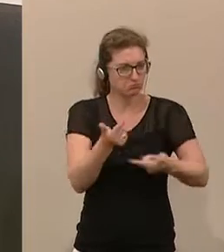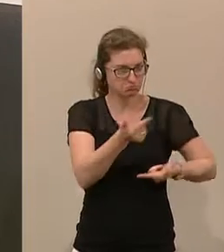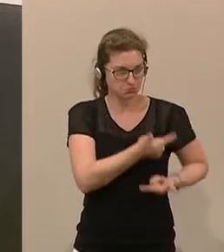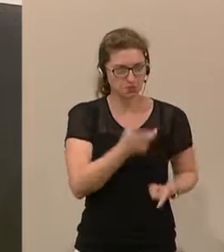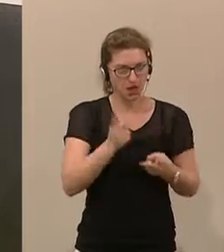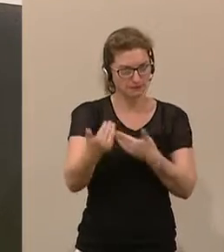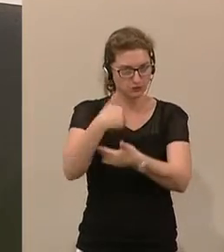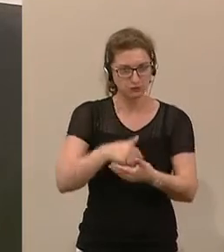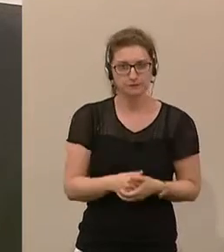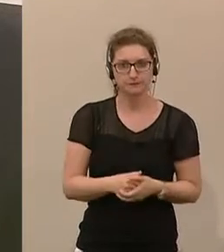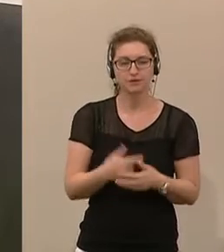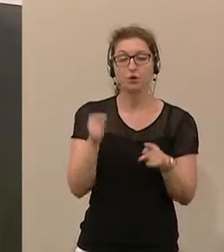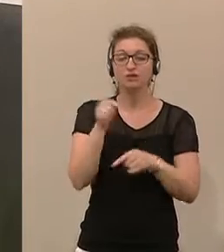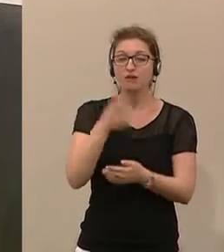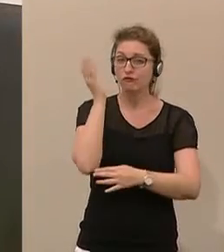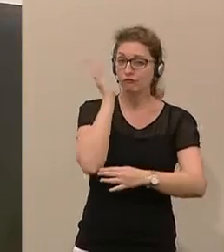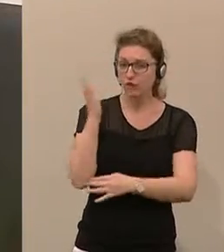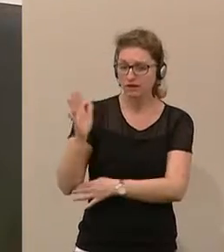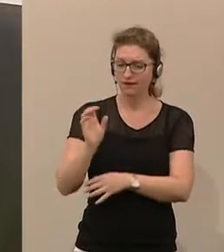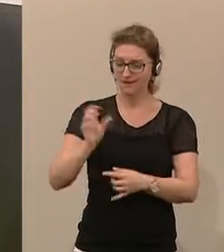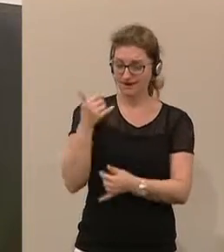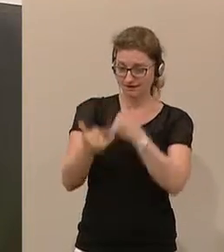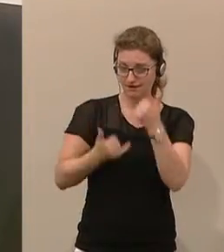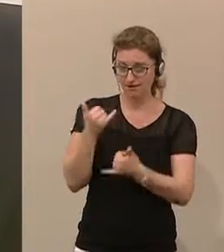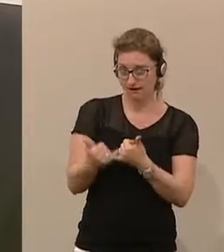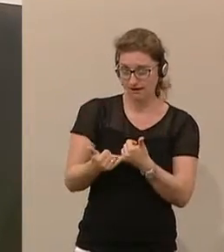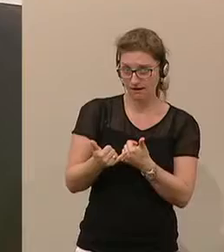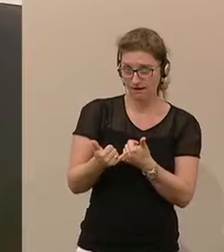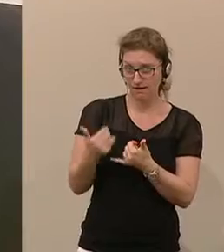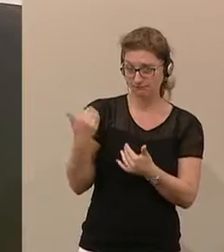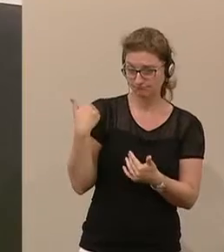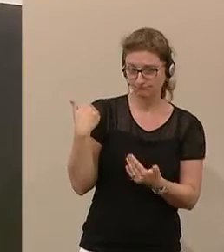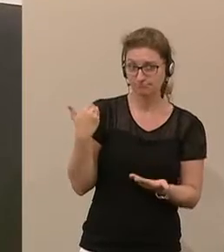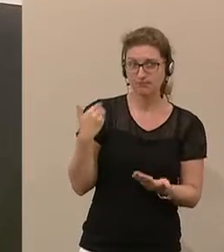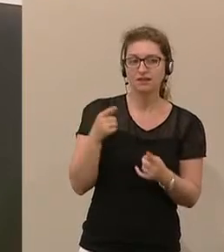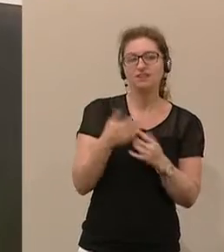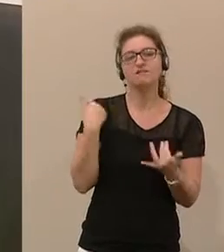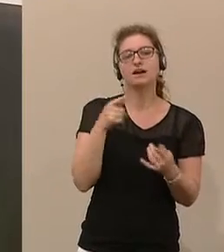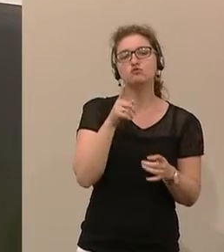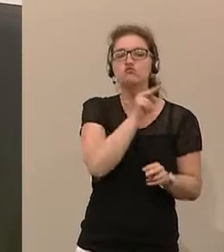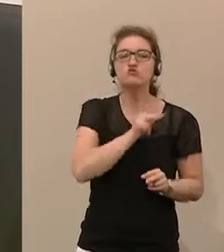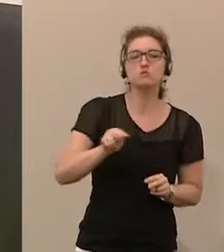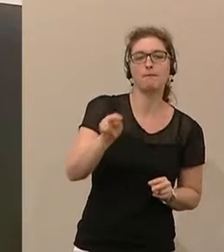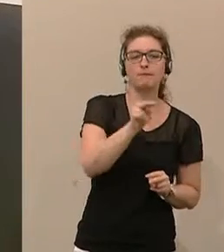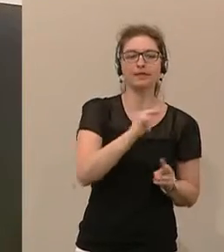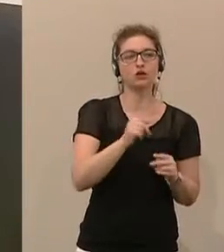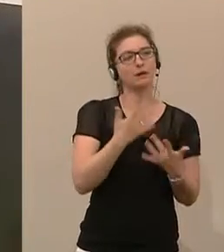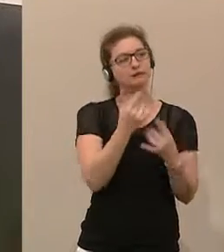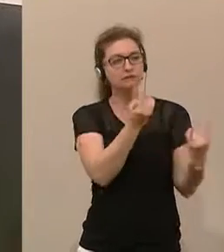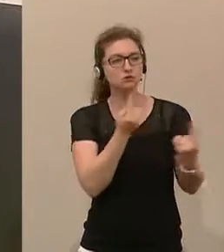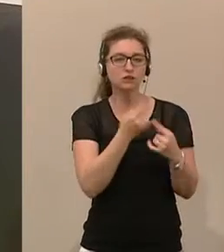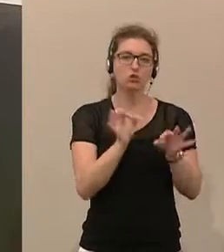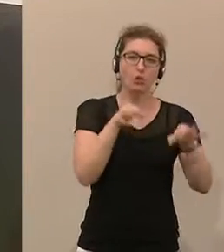wir haben ihm aus den Vorträgen des ersten Jahres, der sozusagen den Überblick bietet über die Lage